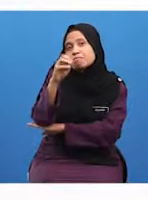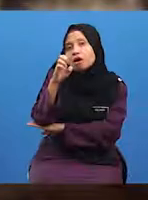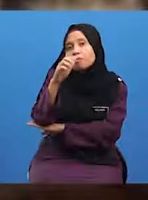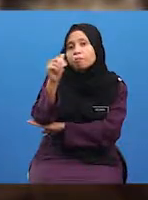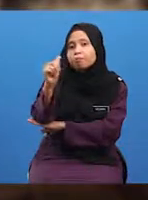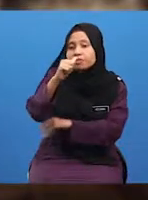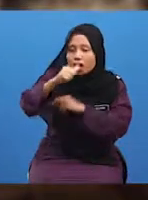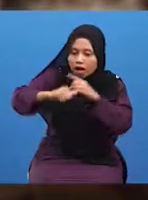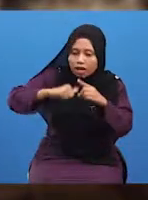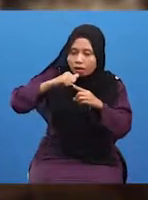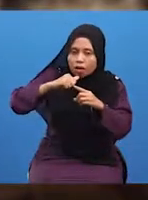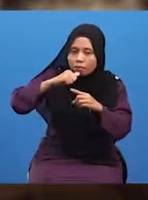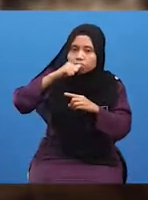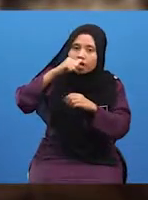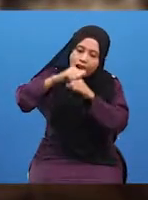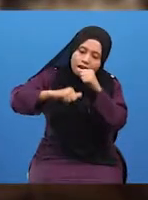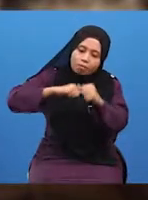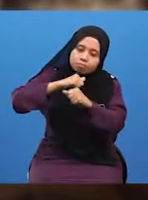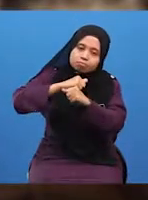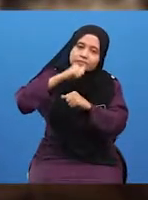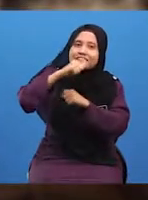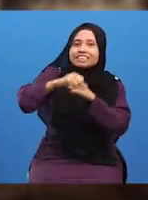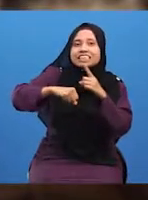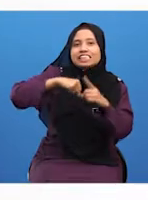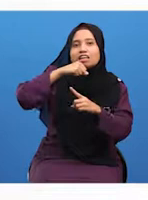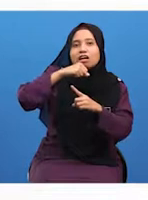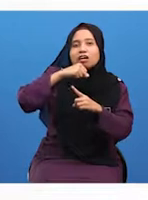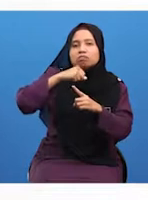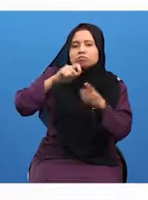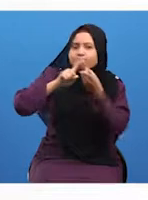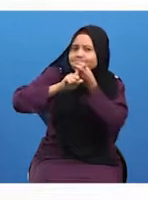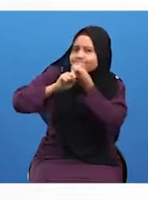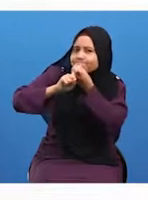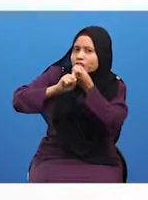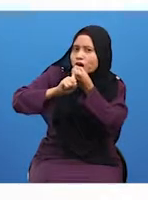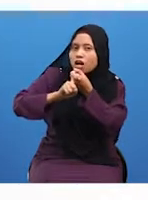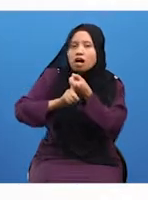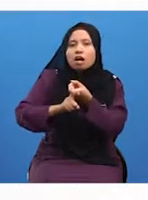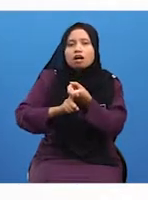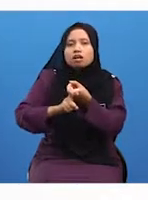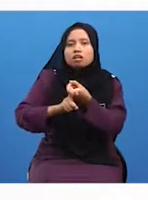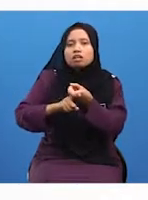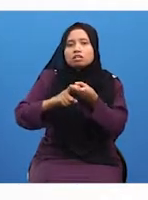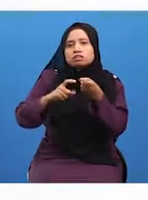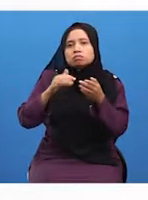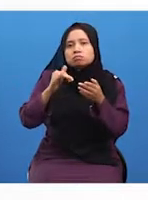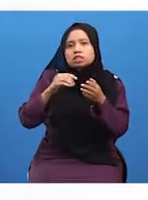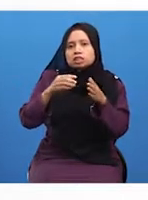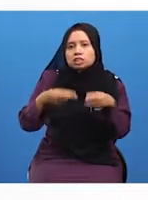Seterusnya, Al-Mas'udi telah mengaitkan fenomena alam sekitar dengan